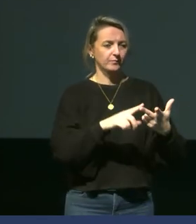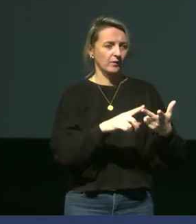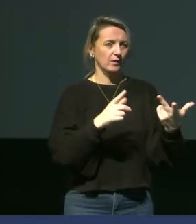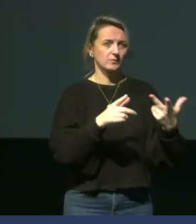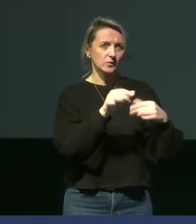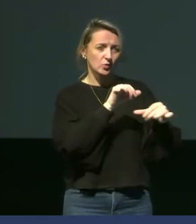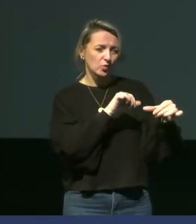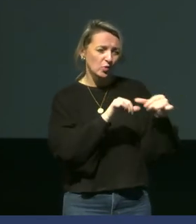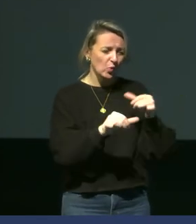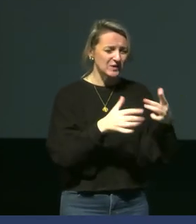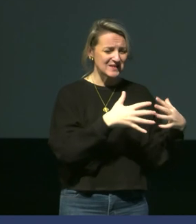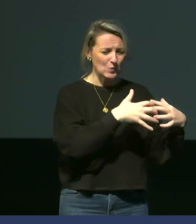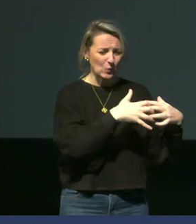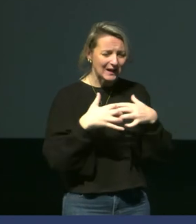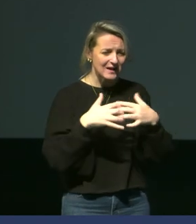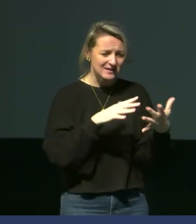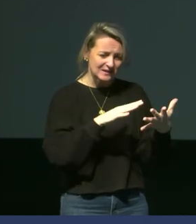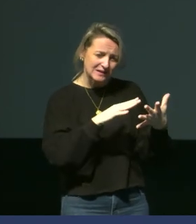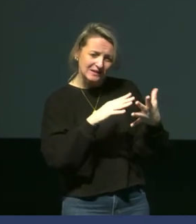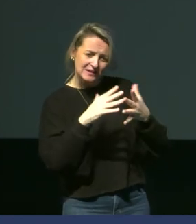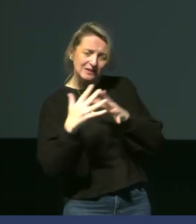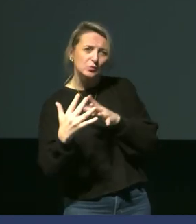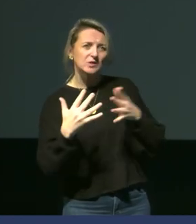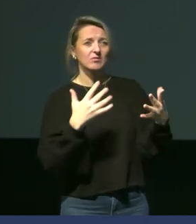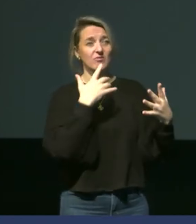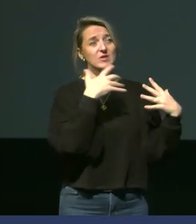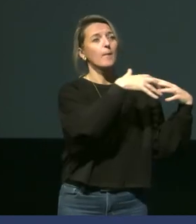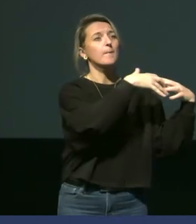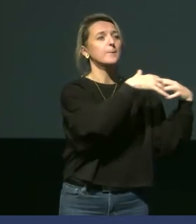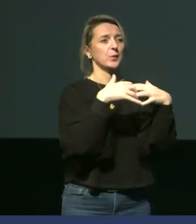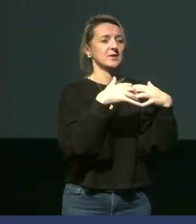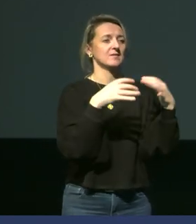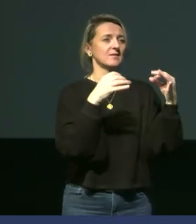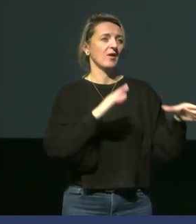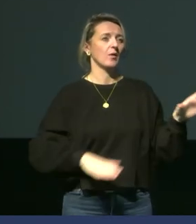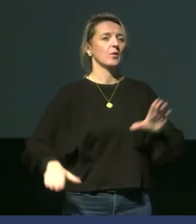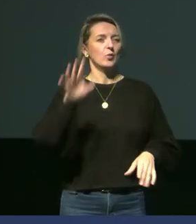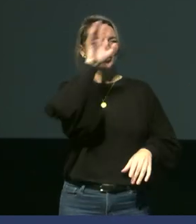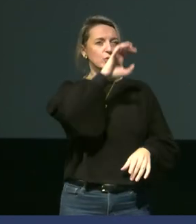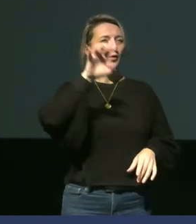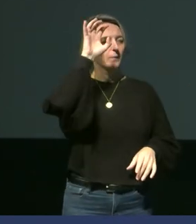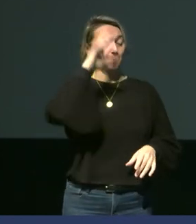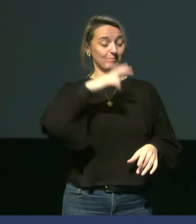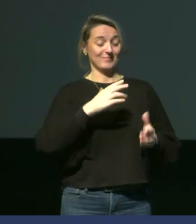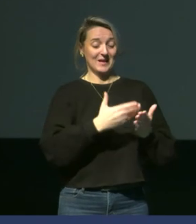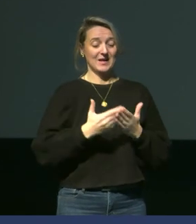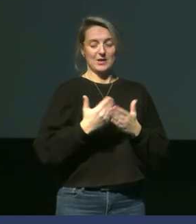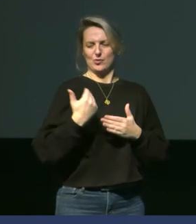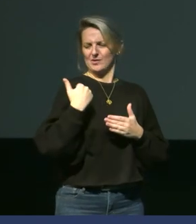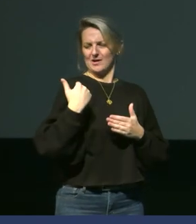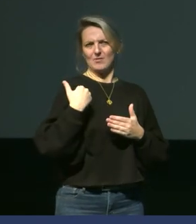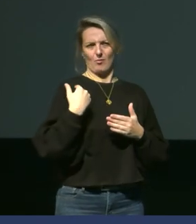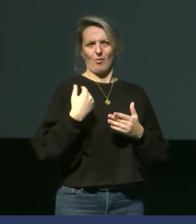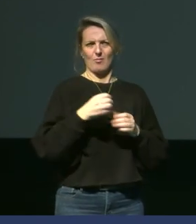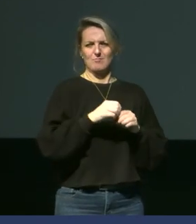conditions de glace. Les conditions de glace, c'est la banquise pour les manchots empereurs. y a une récente étude qui a fait beaucoup de bruit dans les